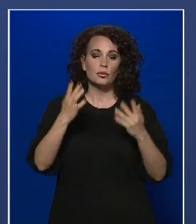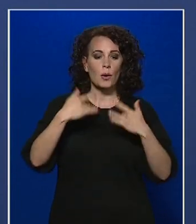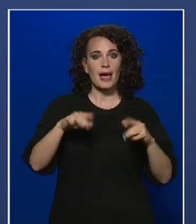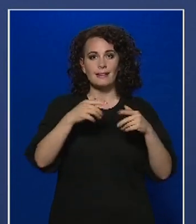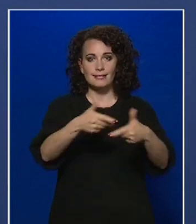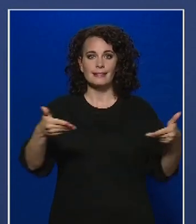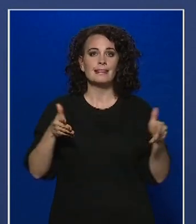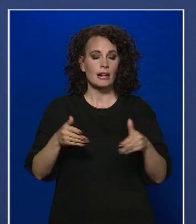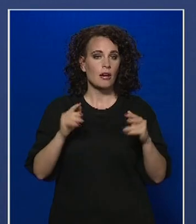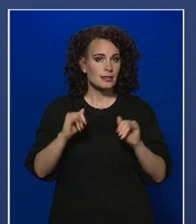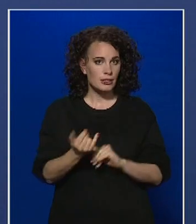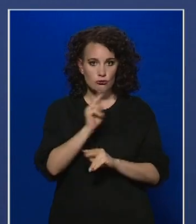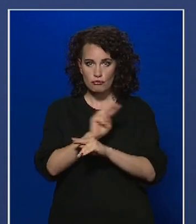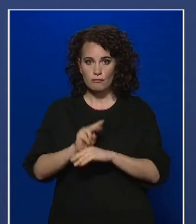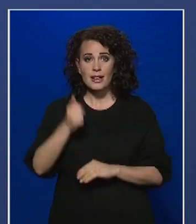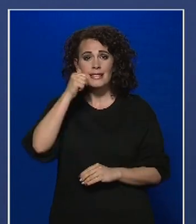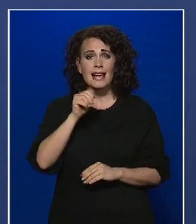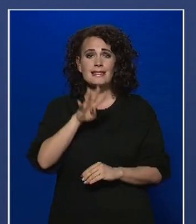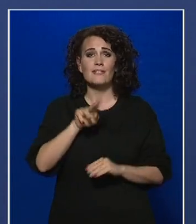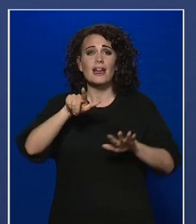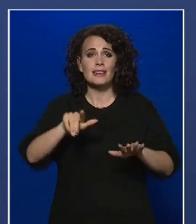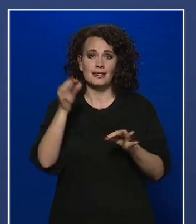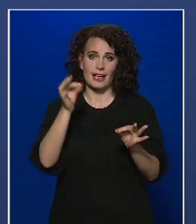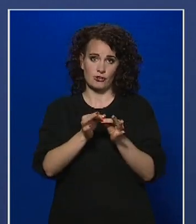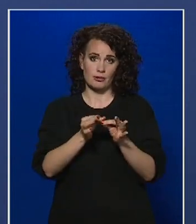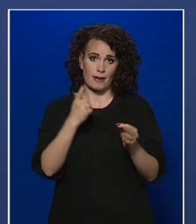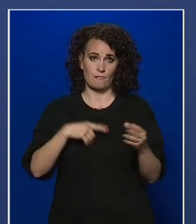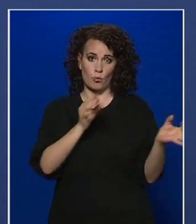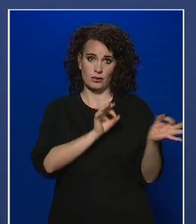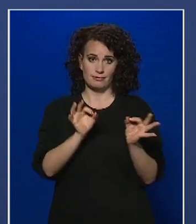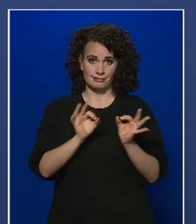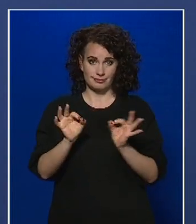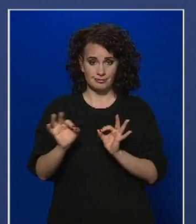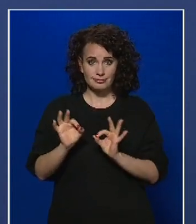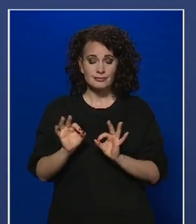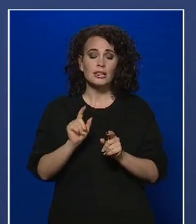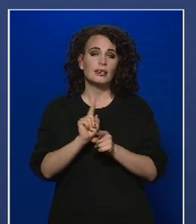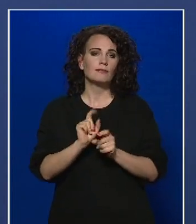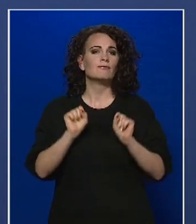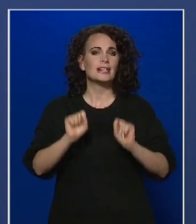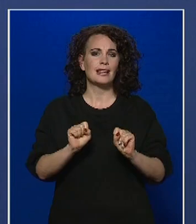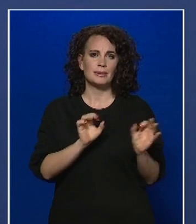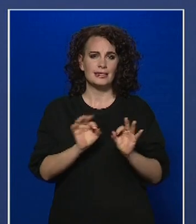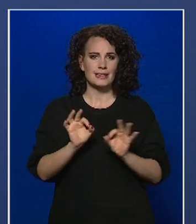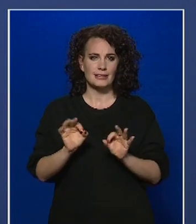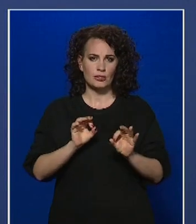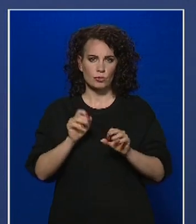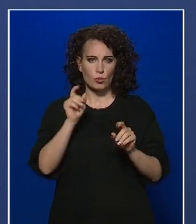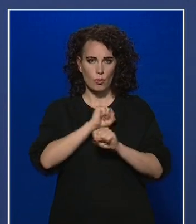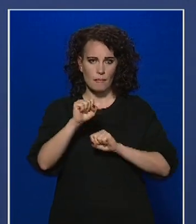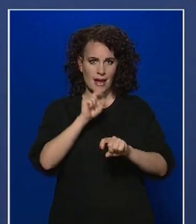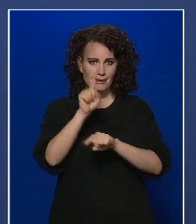elmúlt 24 órában rendőreink 147 esetben intézkedtek, védelmi intézkedésekről szóló kormányrendeletben